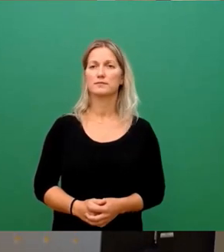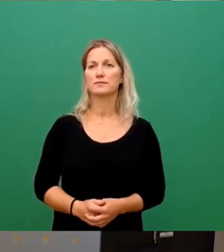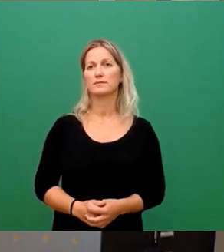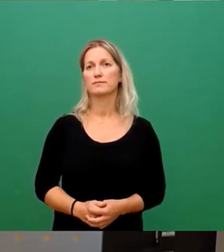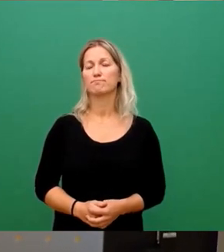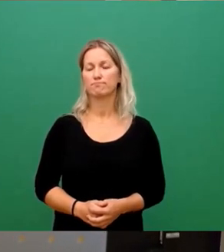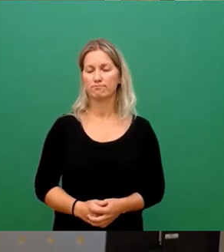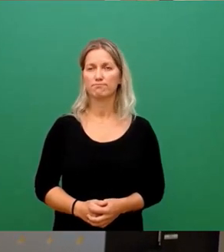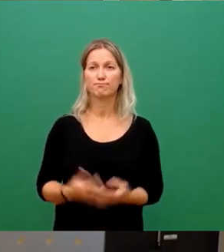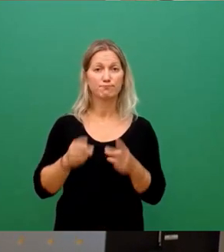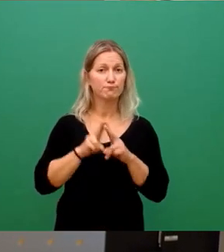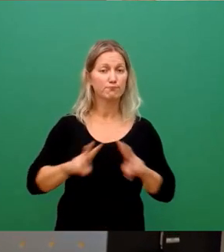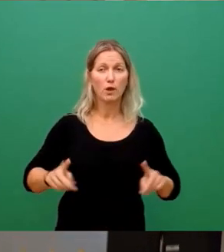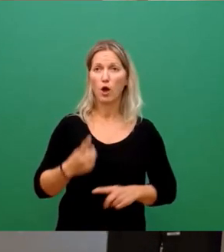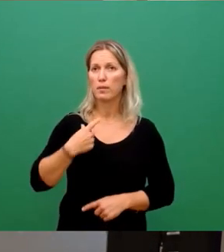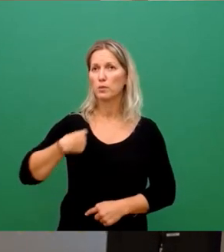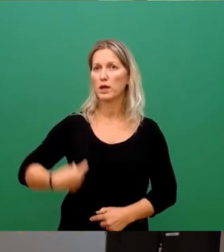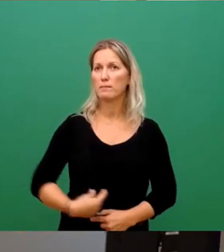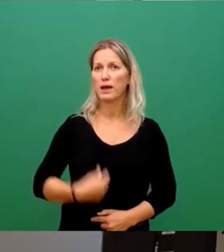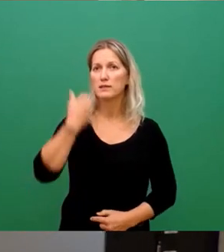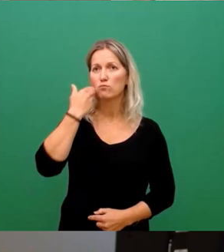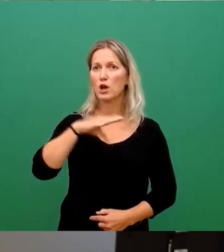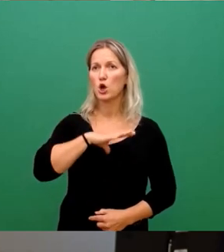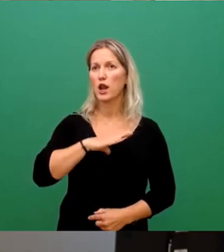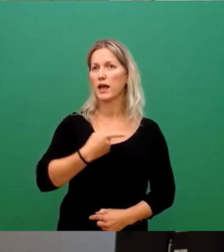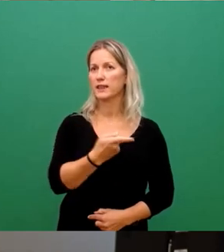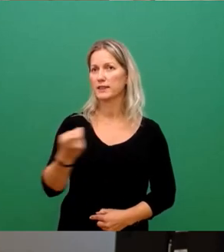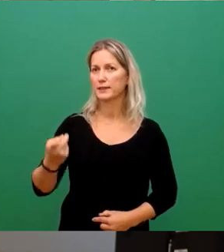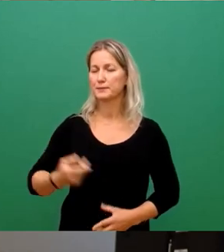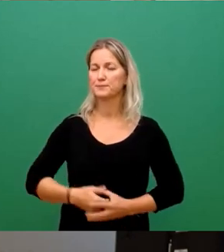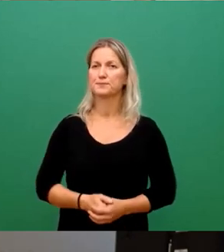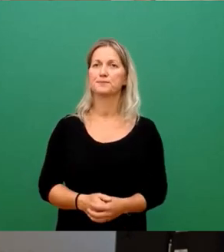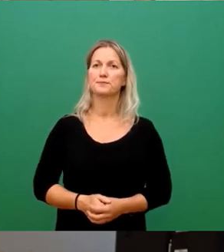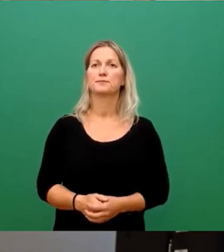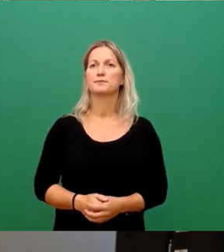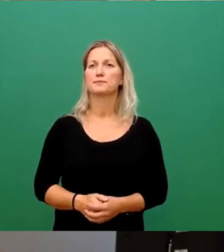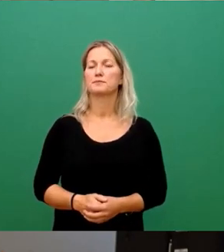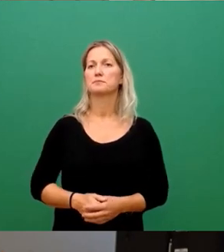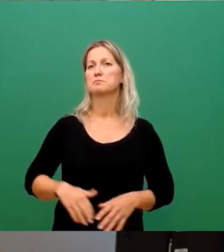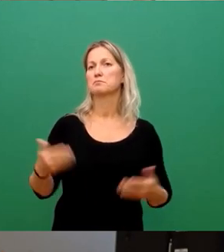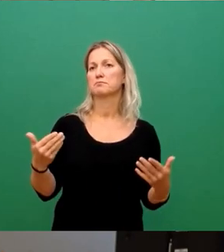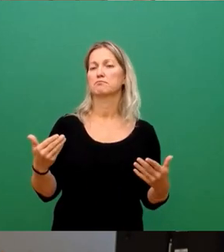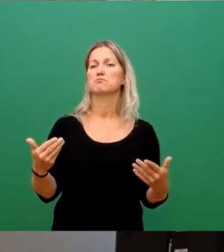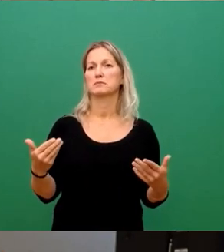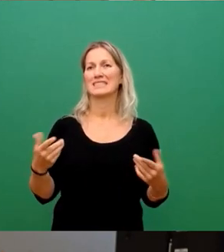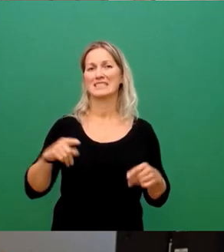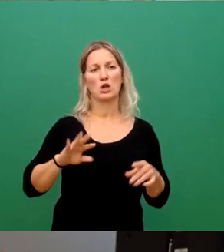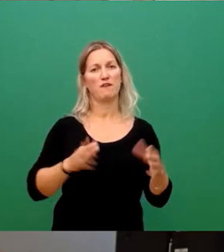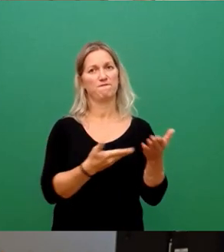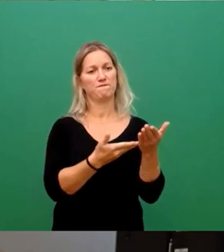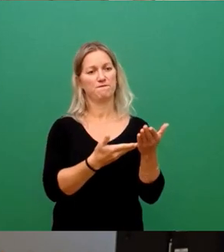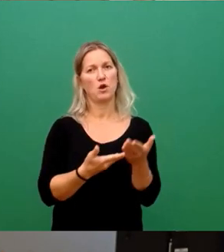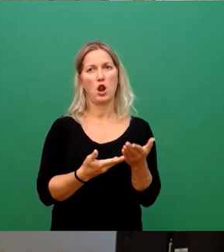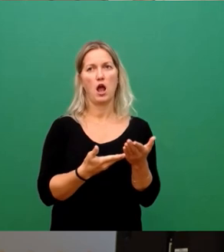Sehr geehrter Herr Obergemeister, sehr geehrte Kolleginnen und Kollegen. Eigentlich eine Vorlage, die man eigentlich guten Gewissens